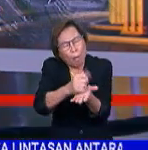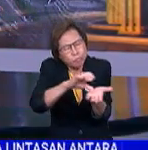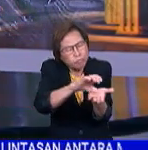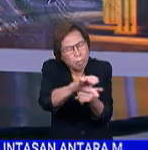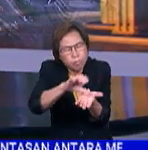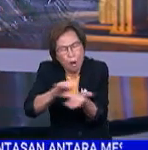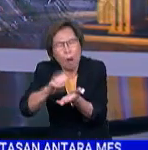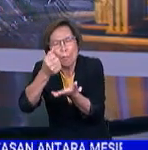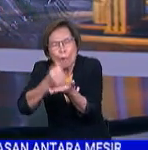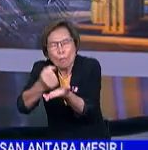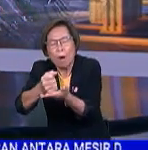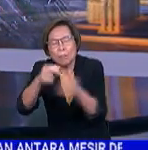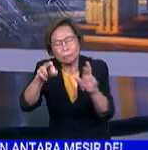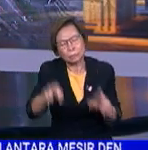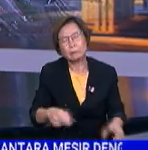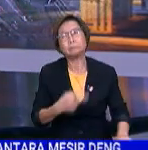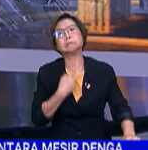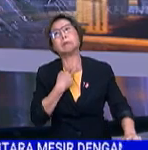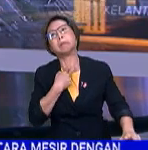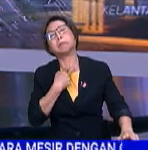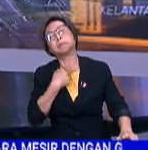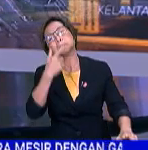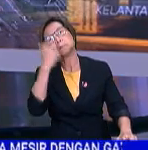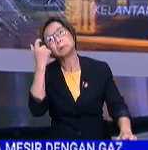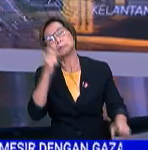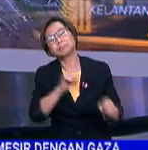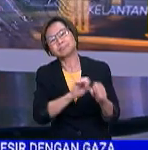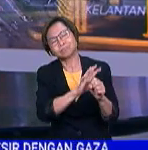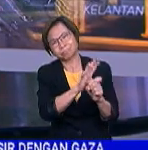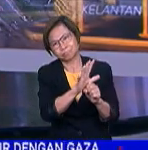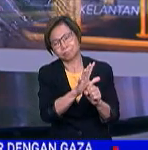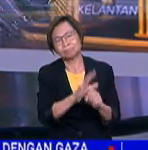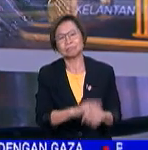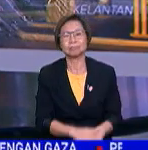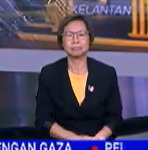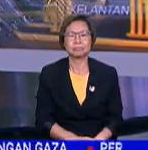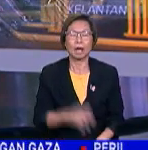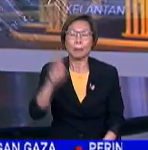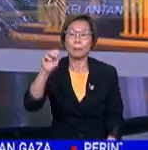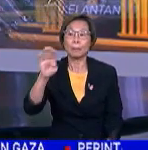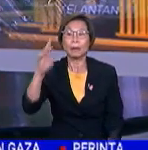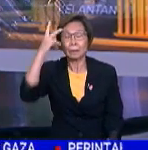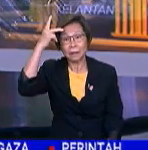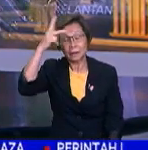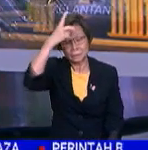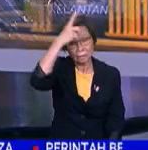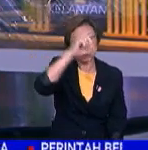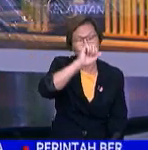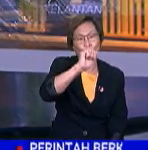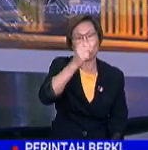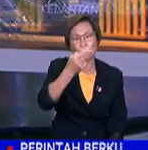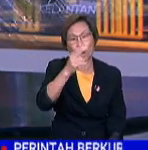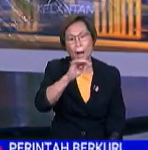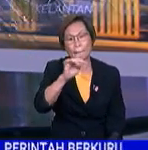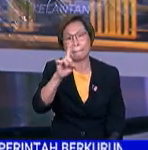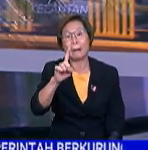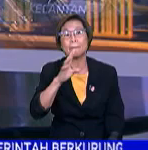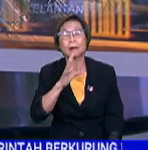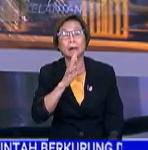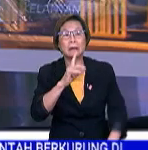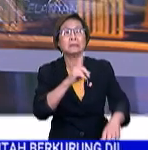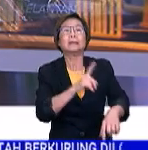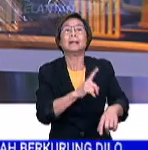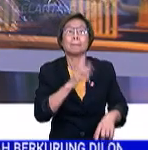bentuk bantuan kepada rakyat yang terkesan akibat pandemik COVID-19. Menteri Besar Kelantan, Dato' Ahmad Yaakob berkata pada